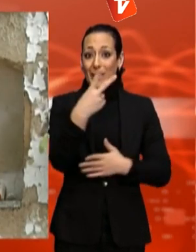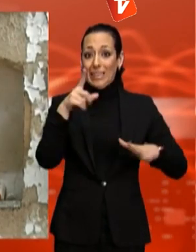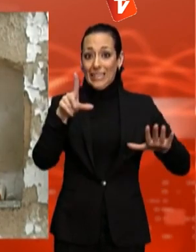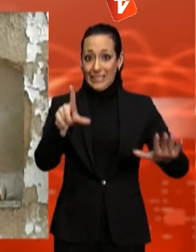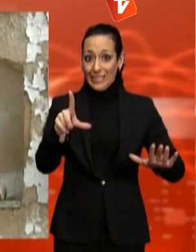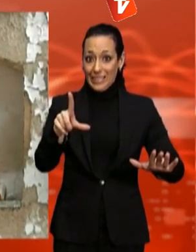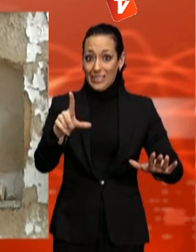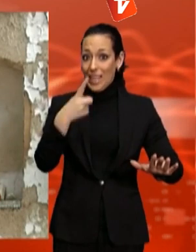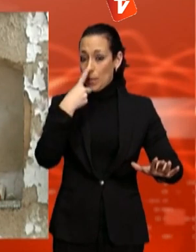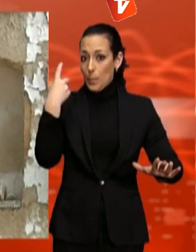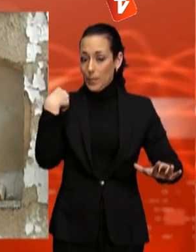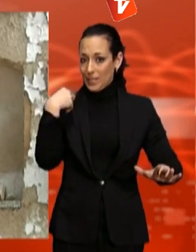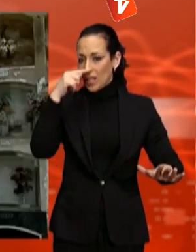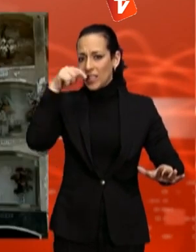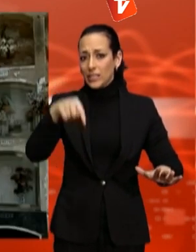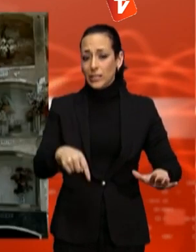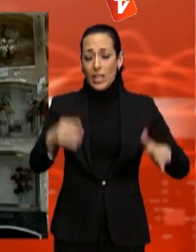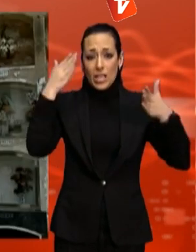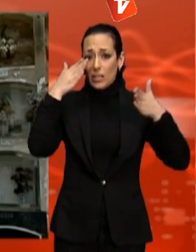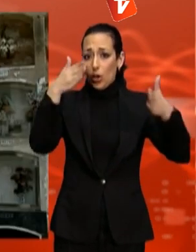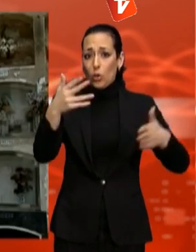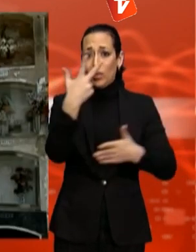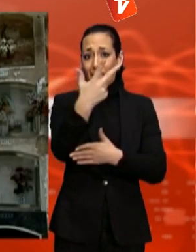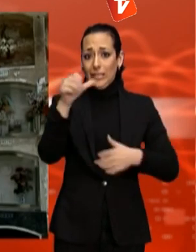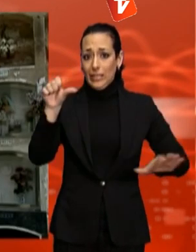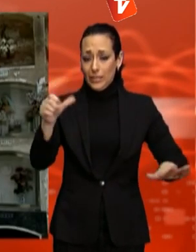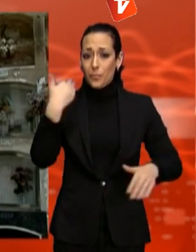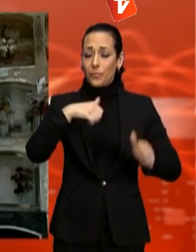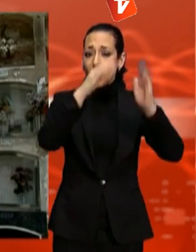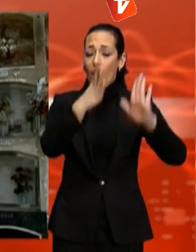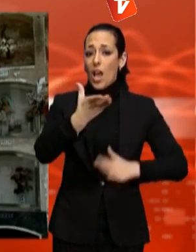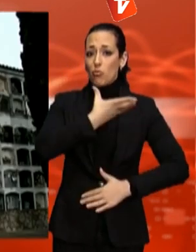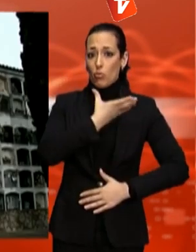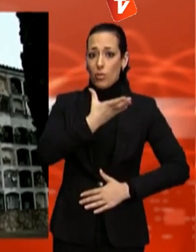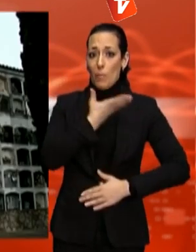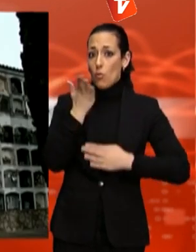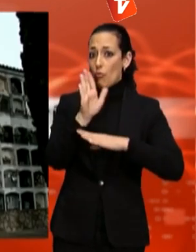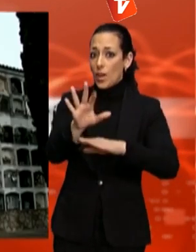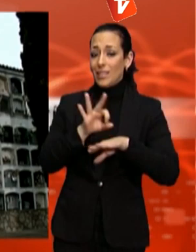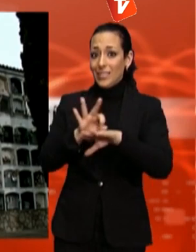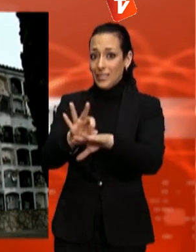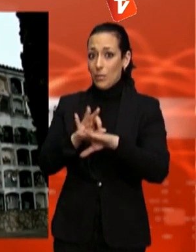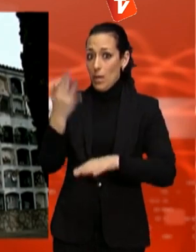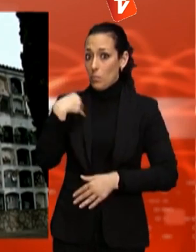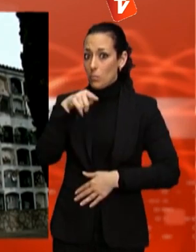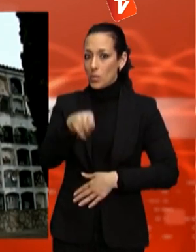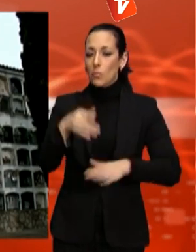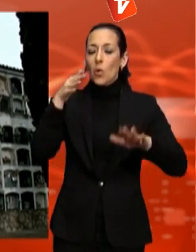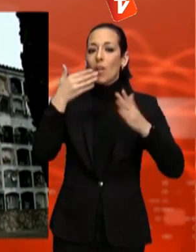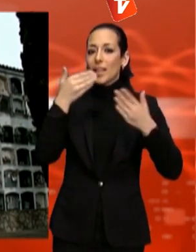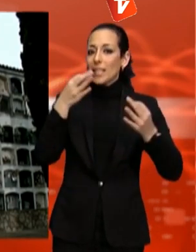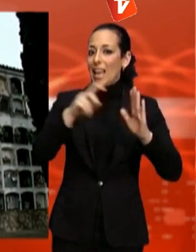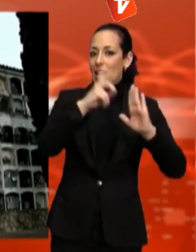el 2012 han estat 36. Els ajuntaments donen aquesta prestació en base a una llei de l'any 1997 i per garantir el principi d